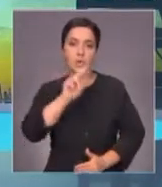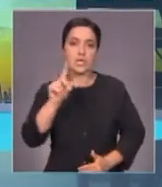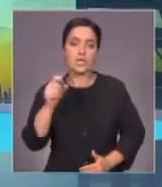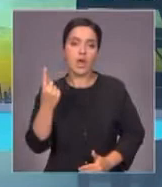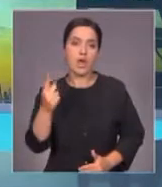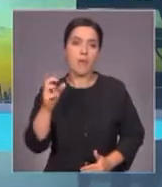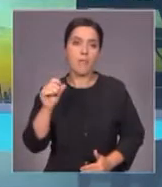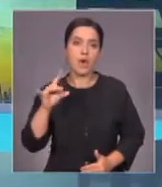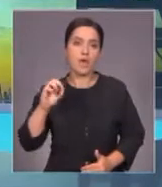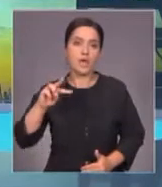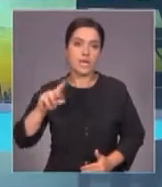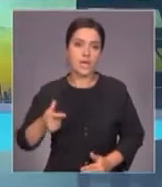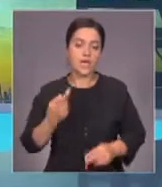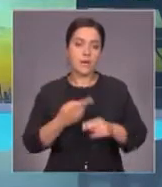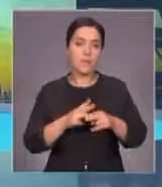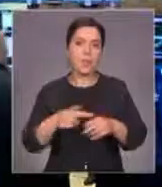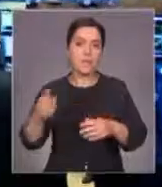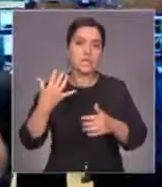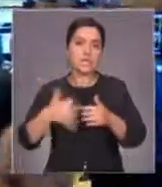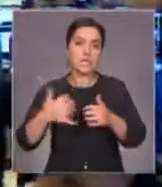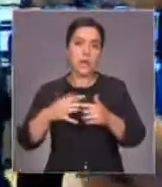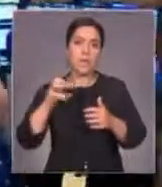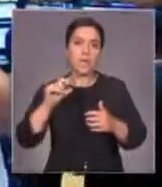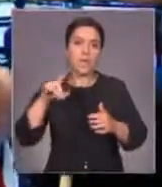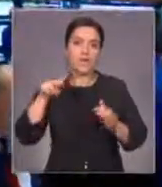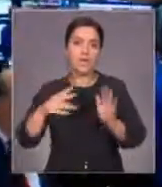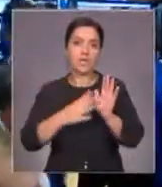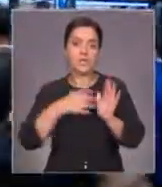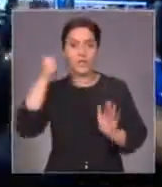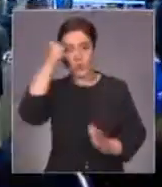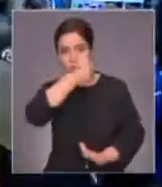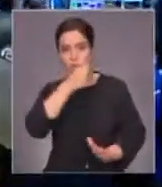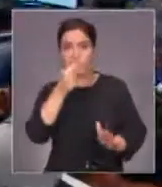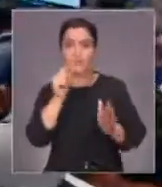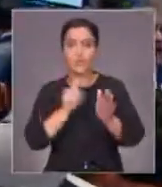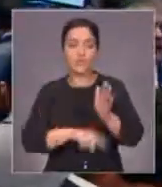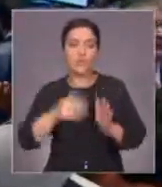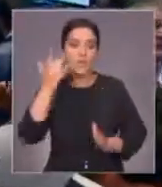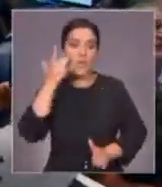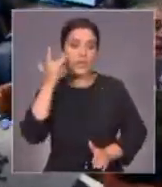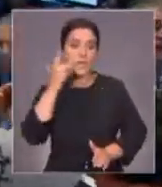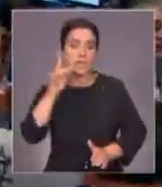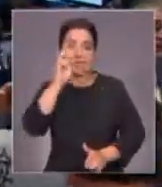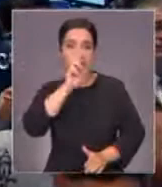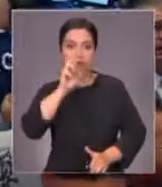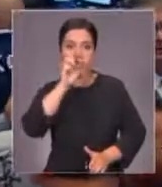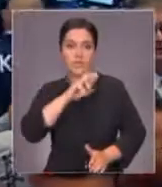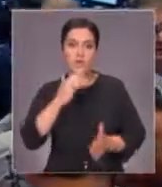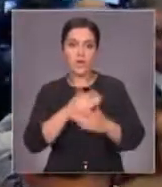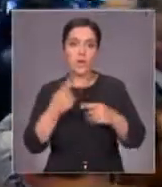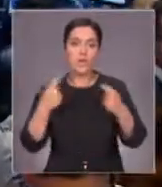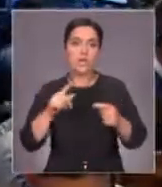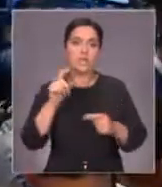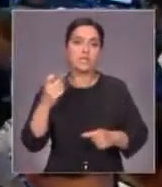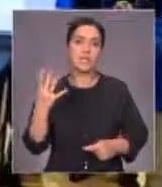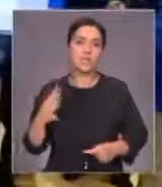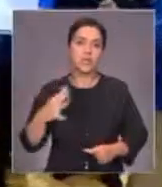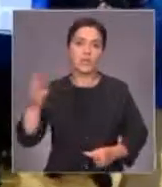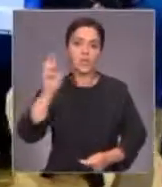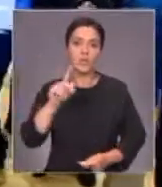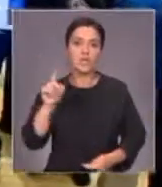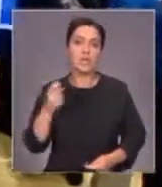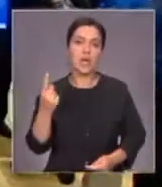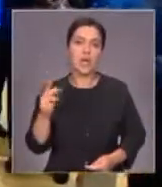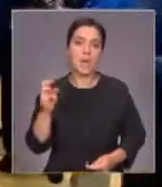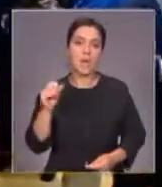долларов за баррель. Это минимальное значение с марта 2009 года. Более дешевая американская нефть WTI продавалась за